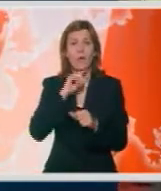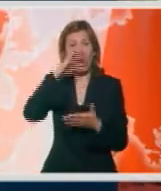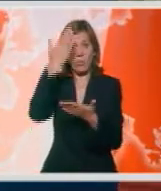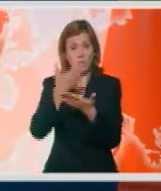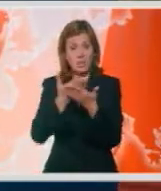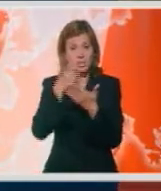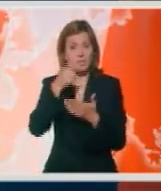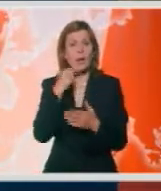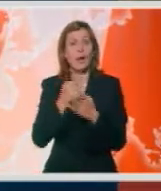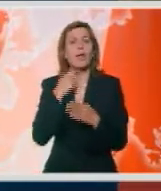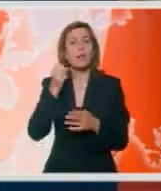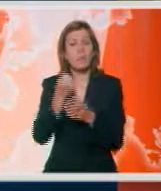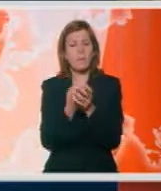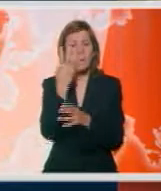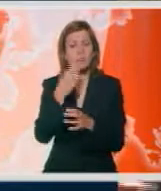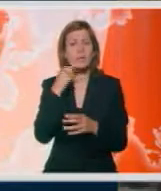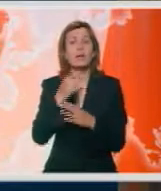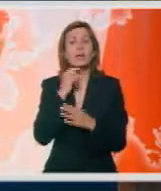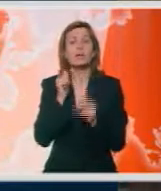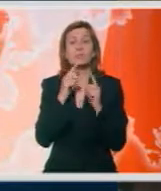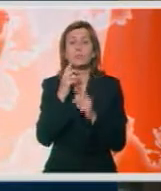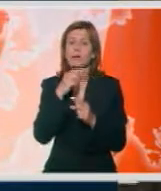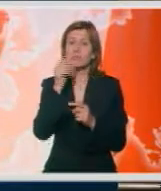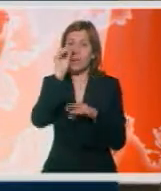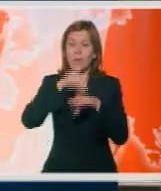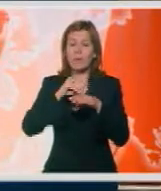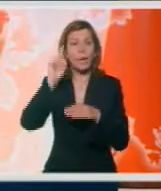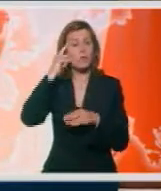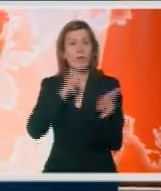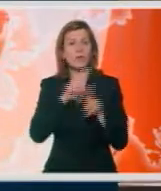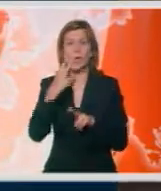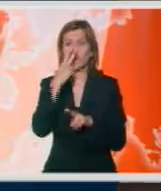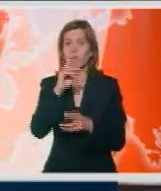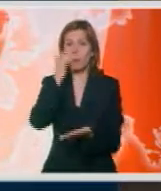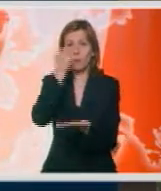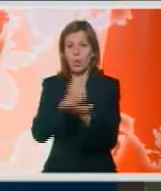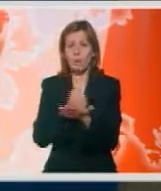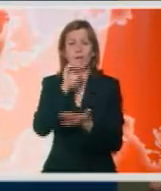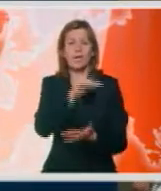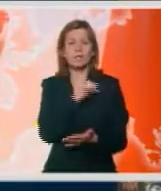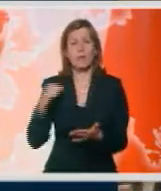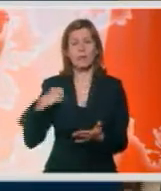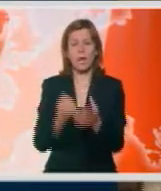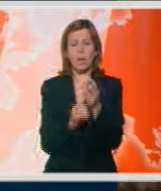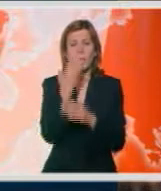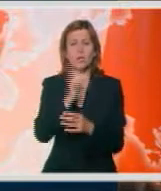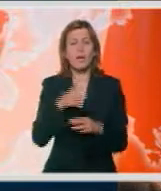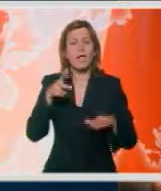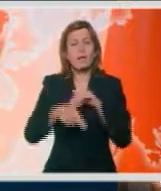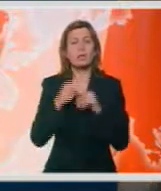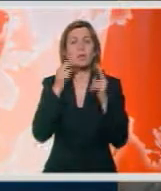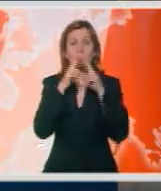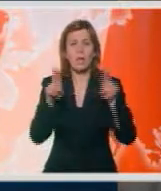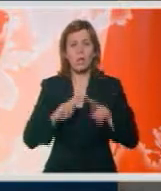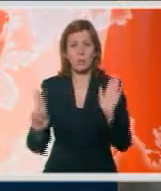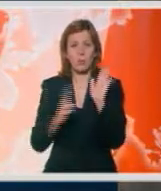proglašenje nezavisosti Prištine, već su stavile do znanja da u mišljenju suda vide potvrdu da samostalnost Prištine ne krši međunarodno